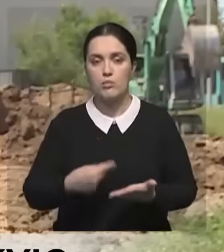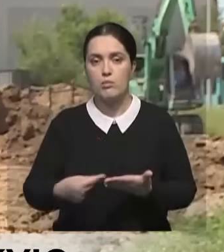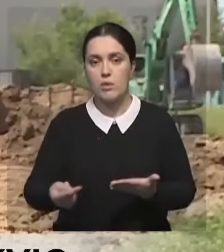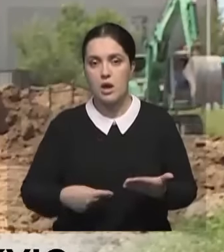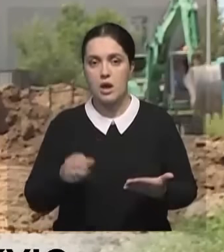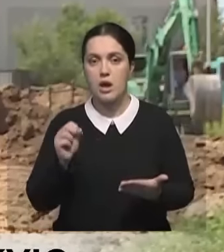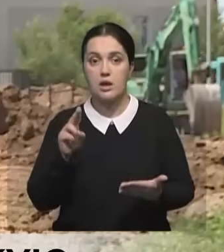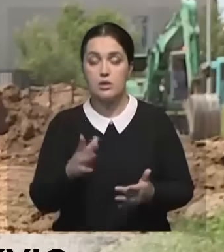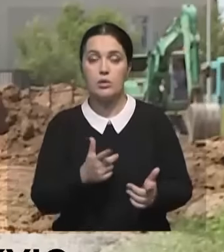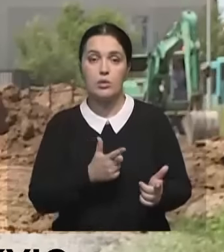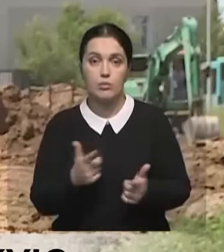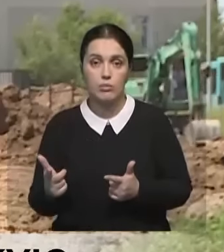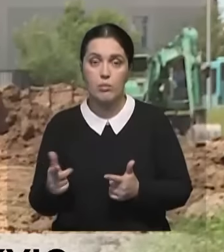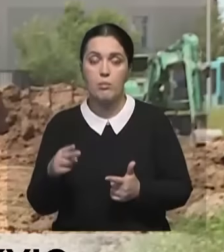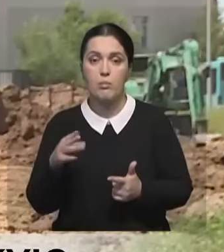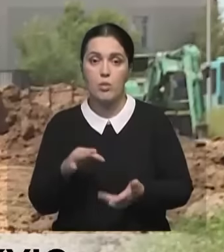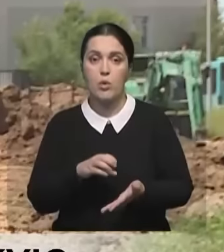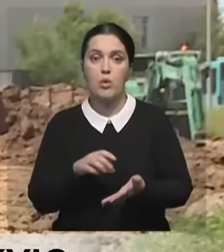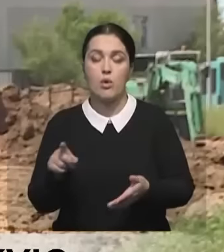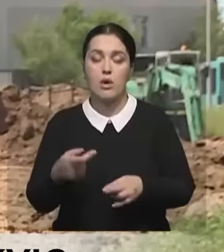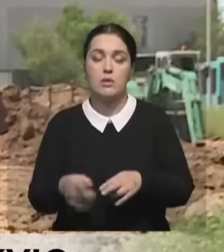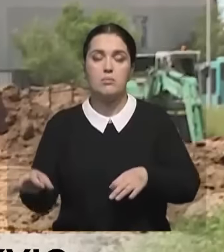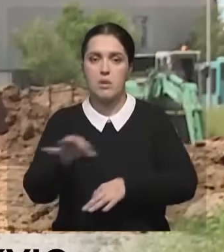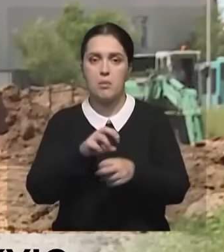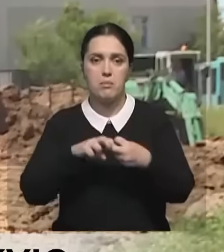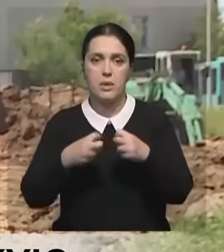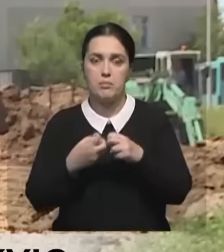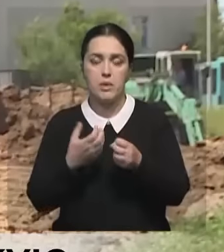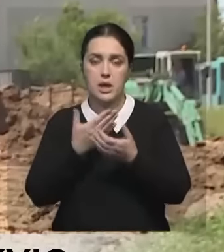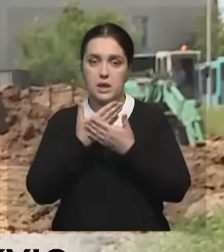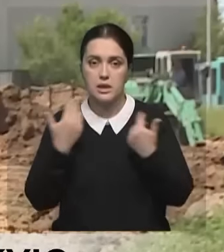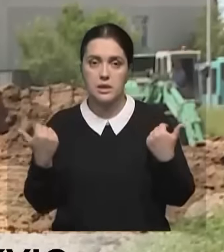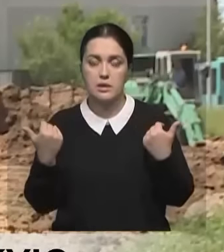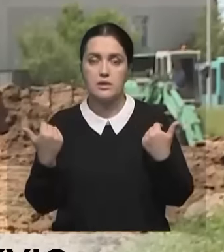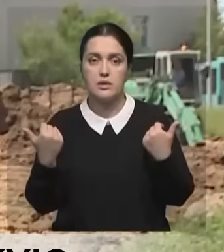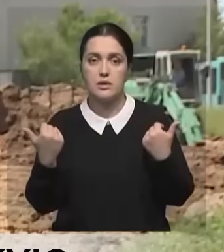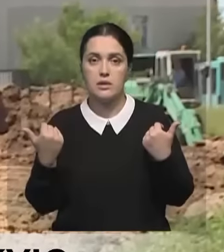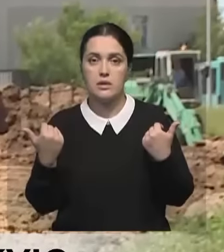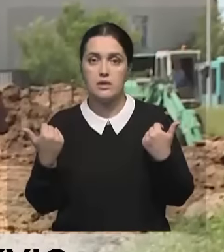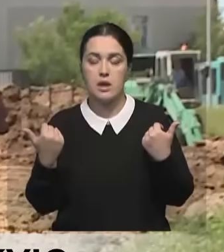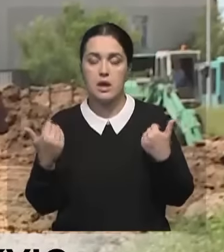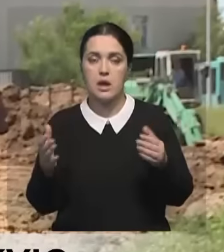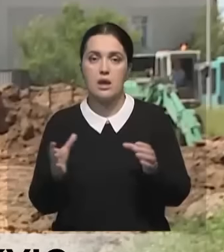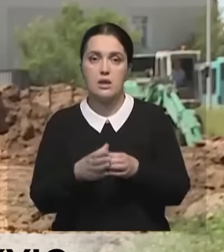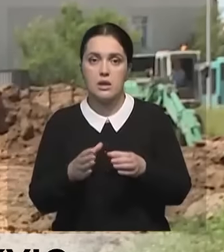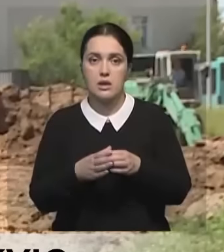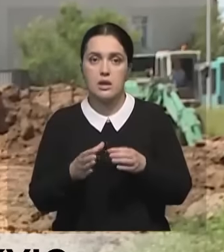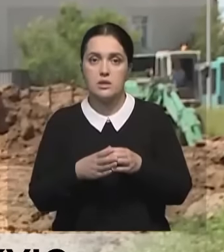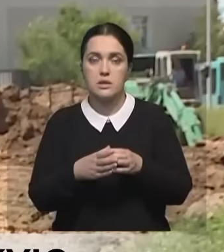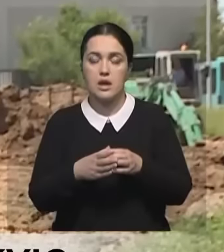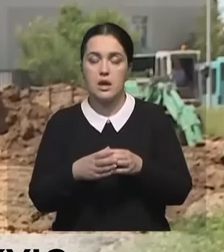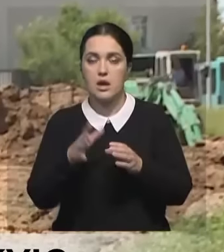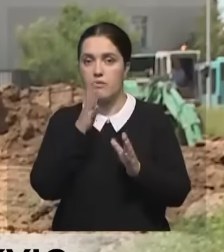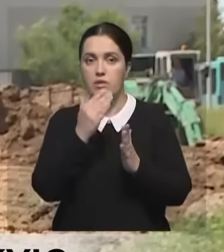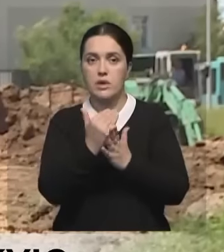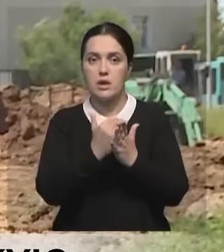акт водовую эксплуатацию. Здесь по данному проекту никаких проблемных вопросов не имеется. Это подрядная организация в соответствии с графиком